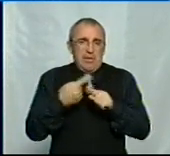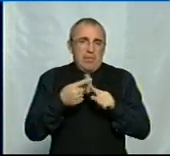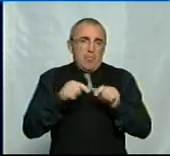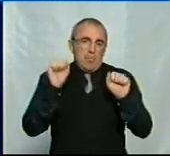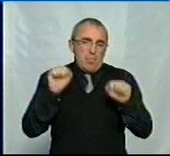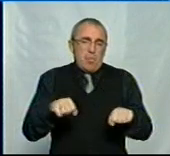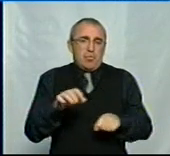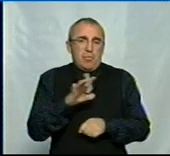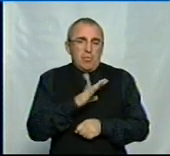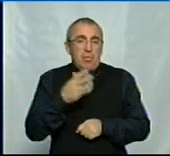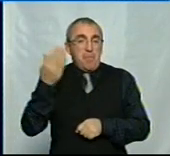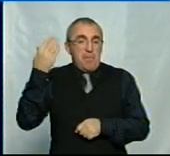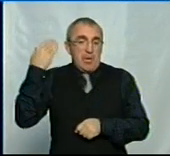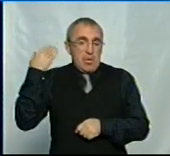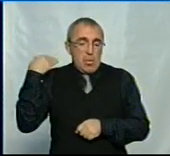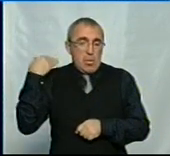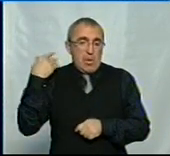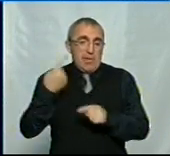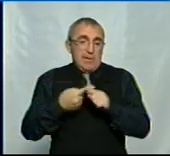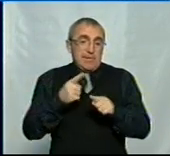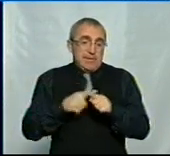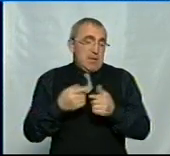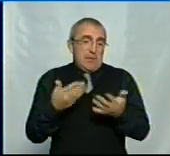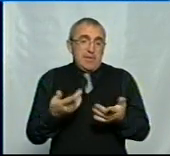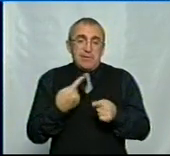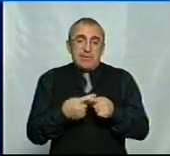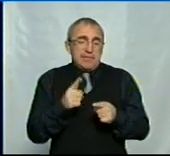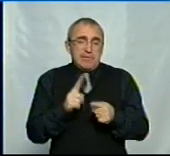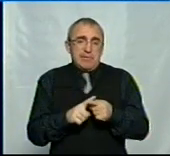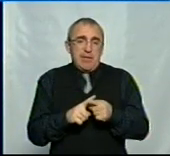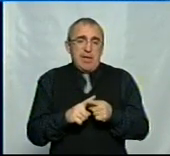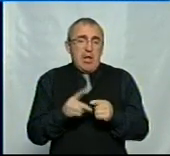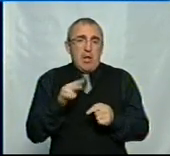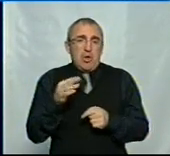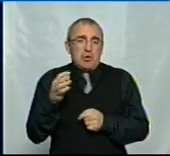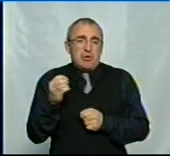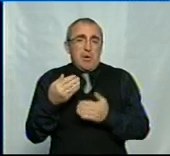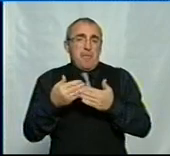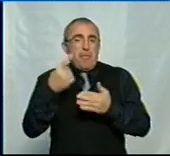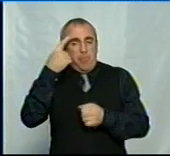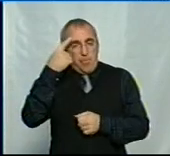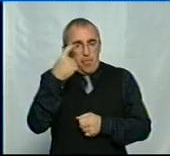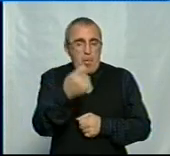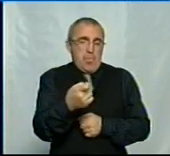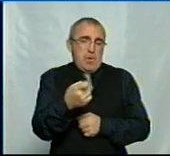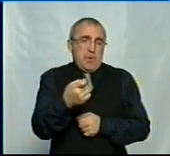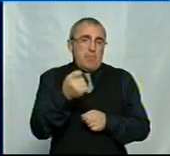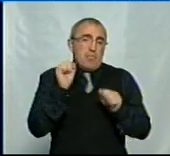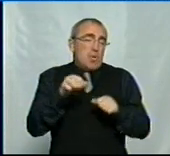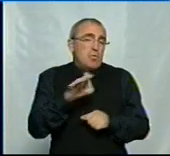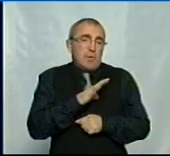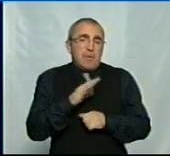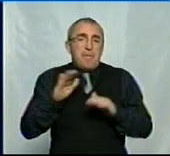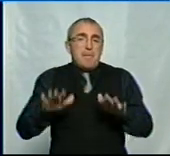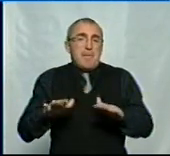можуть бути в минулому на це. Але це лише попередження. Тобто, можуть бути